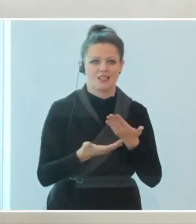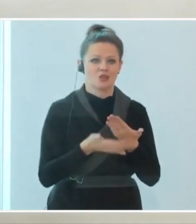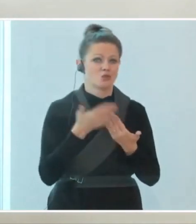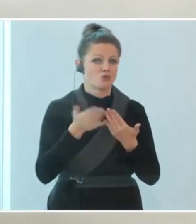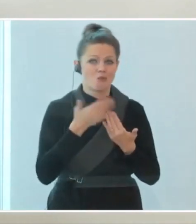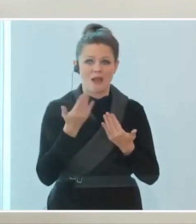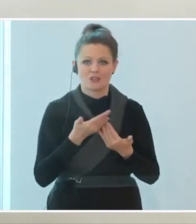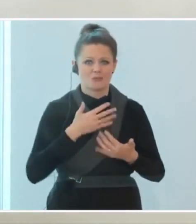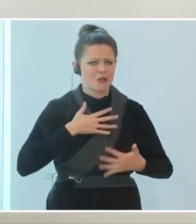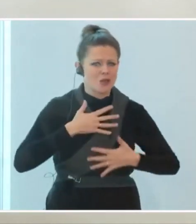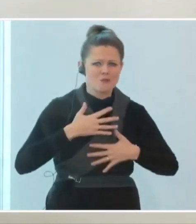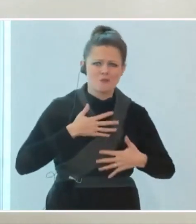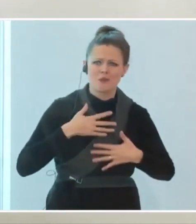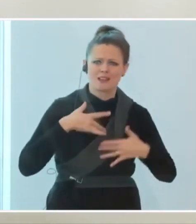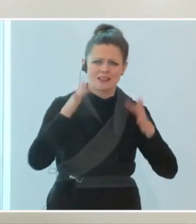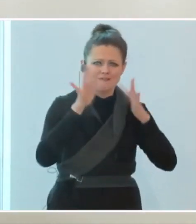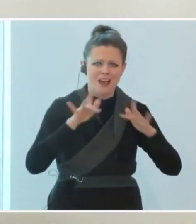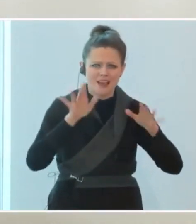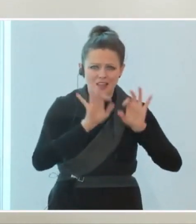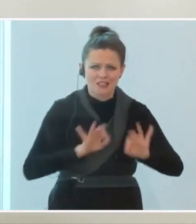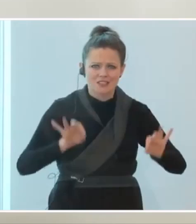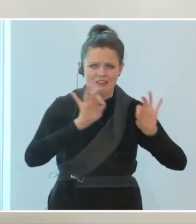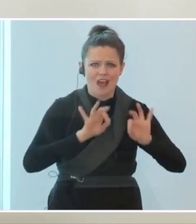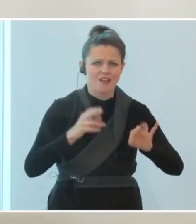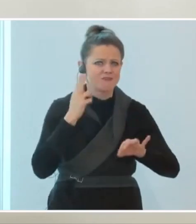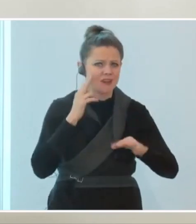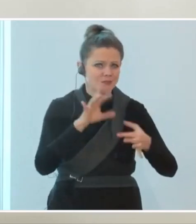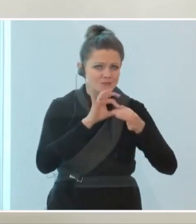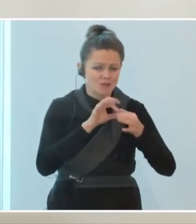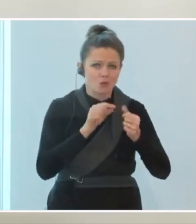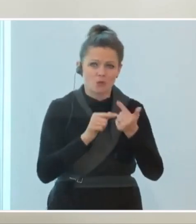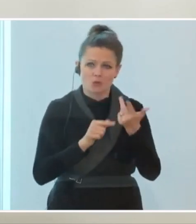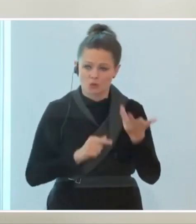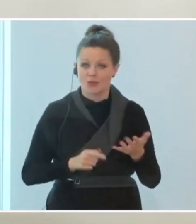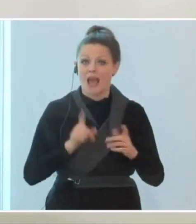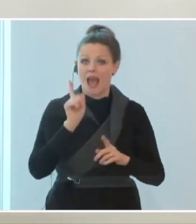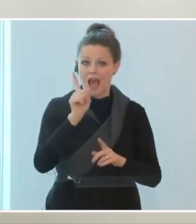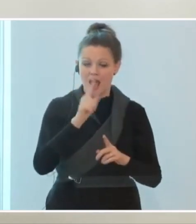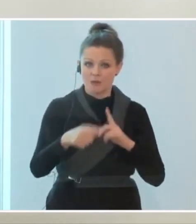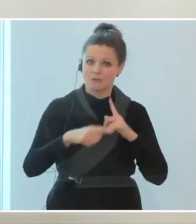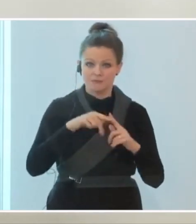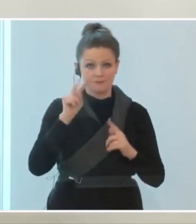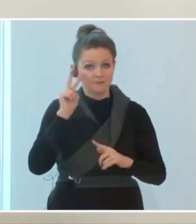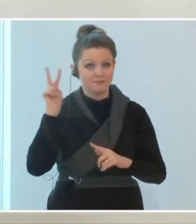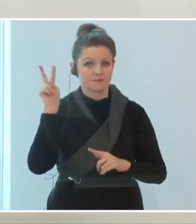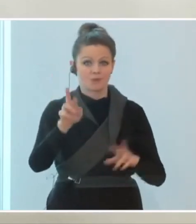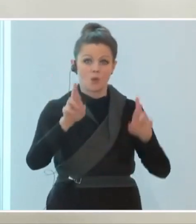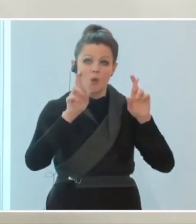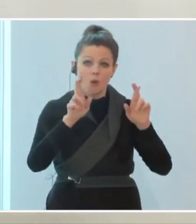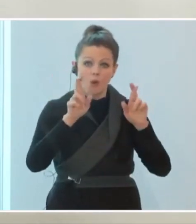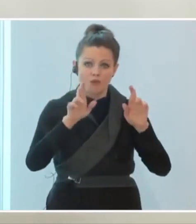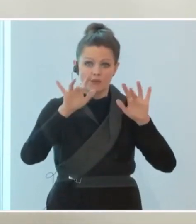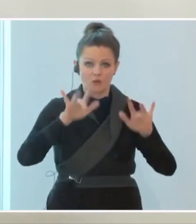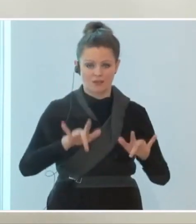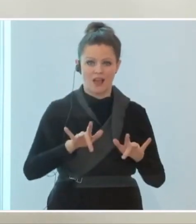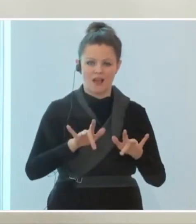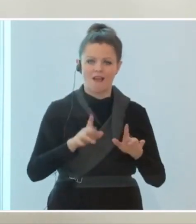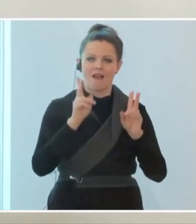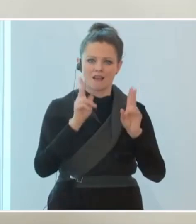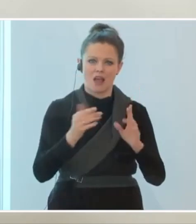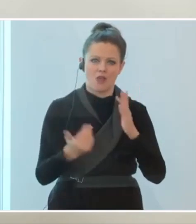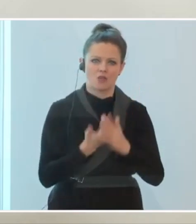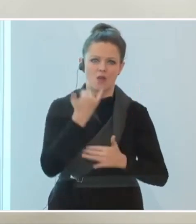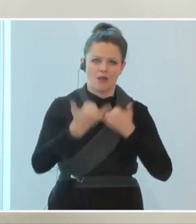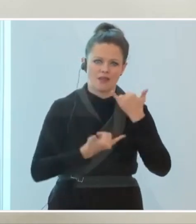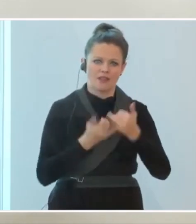Weihnachtsfeiern und so weiter. Aber mit einer Perspektive, mit einer Hoffnung, ganz gut ins neue Jahr starten zu